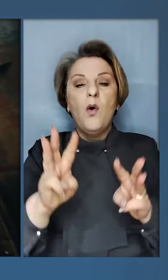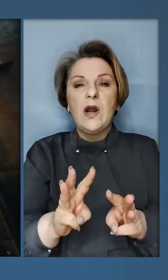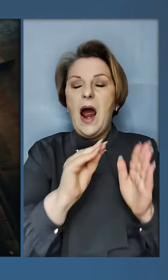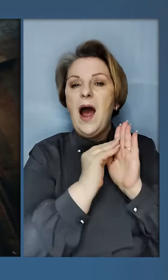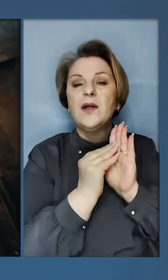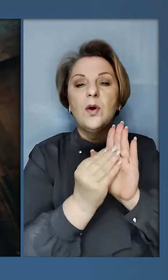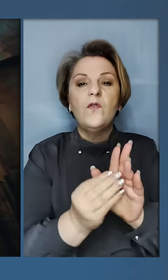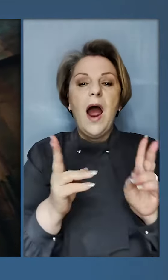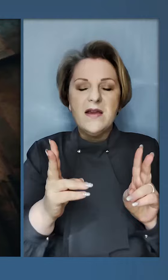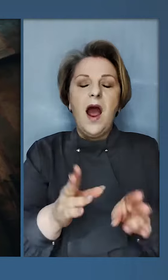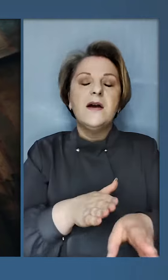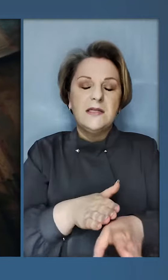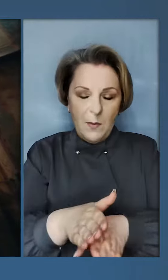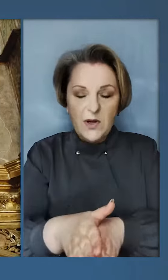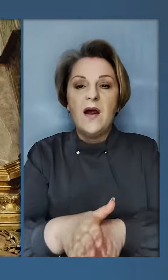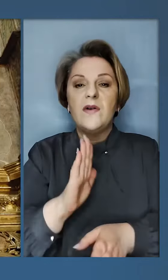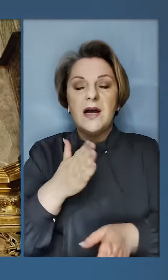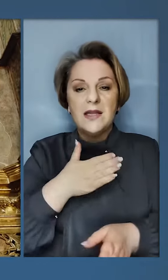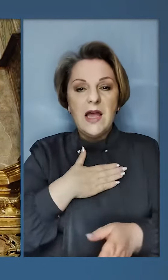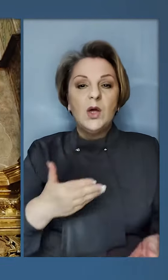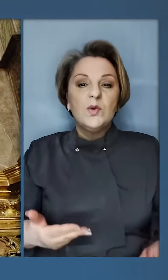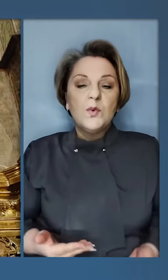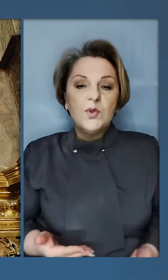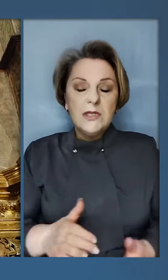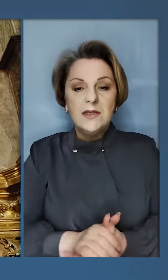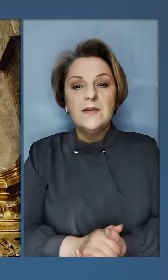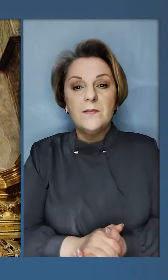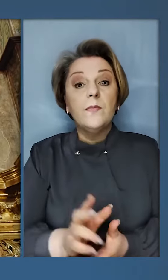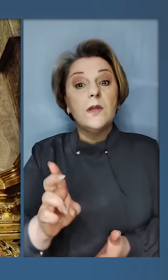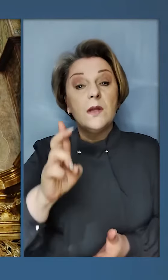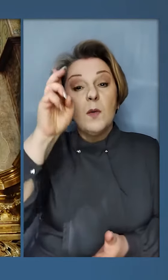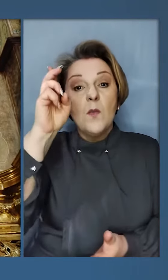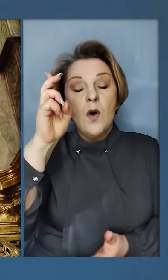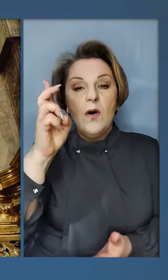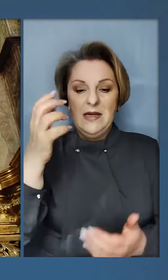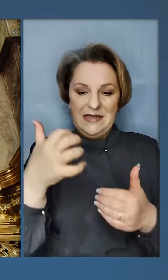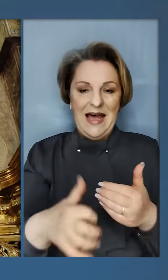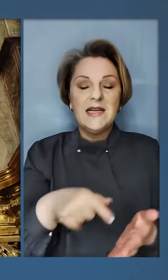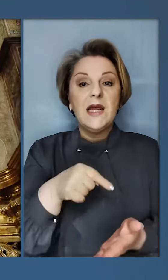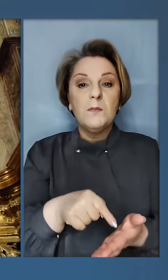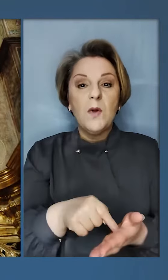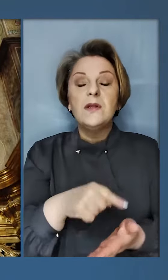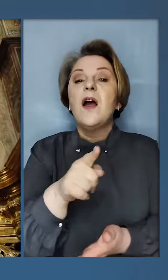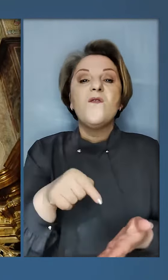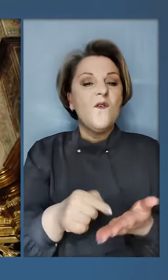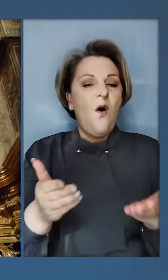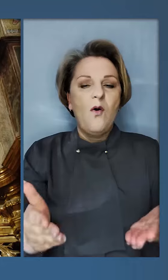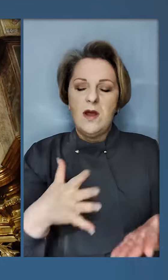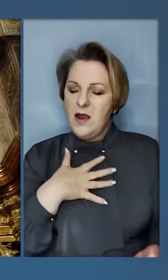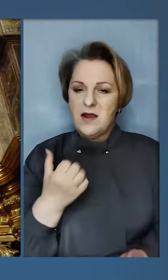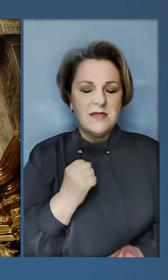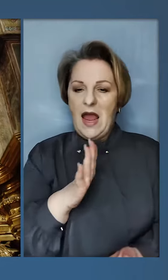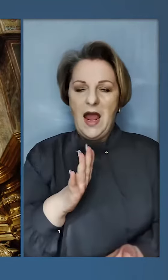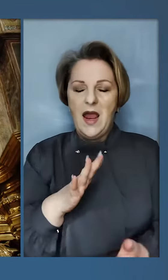Орантою, які справдилися у нашому житті. Бог серед міста, і